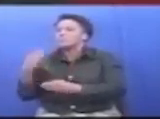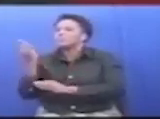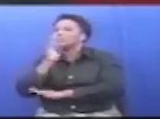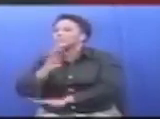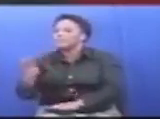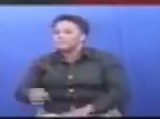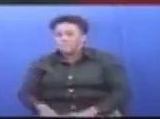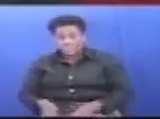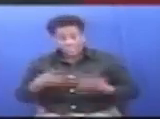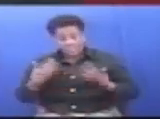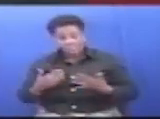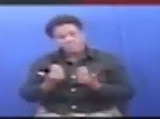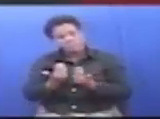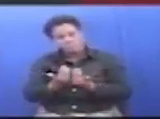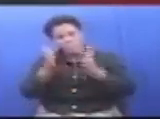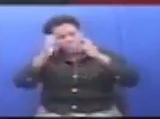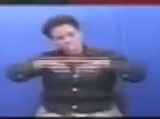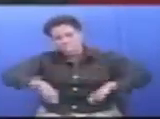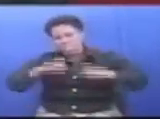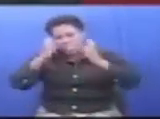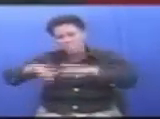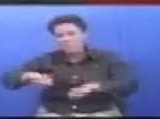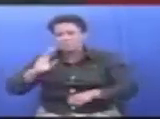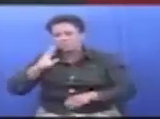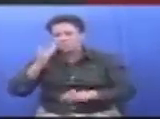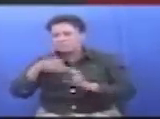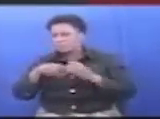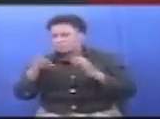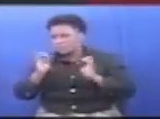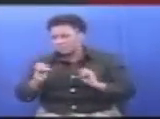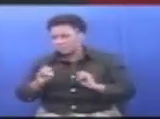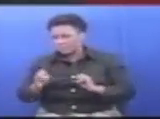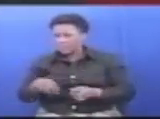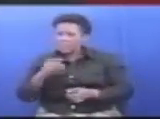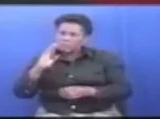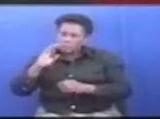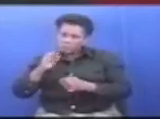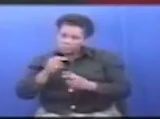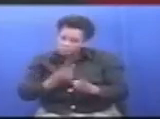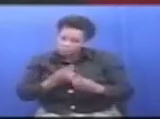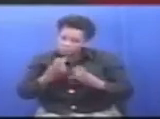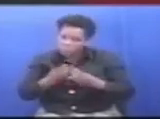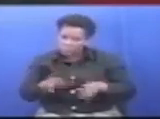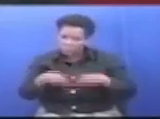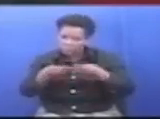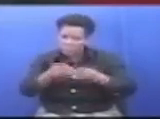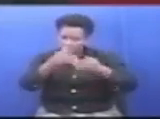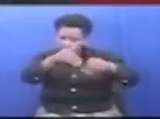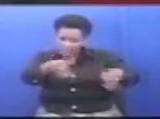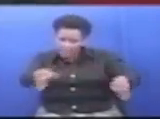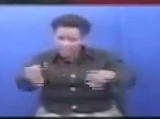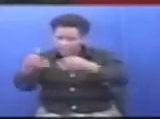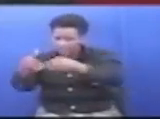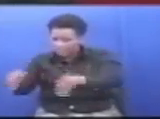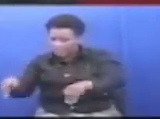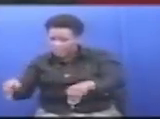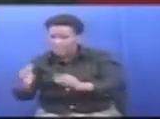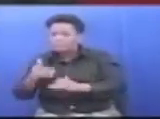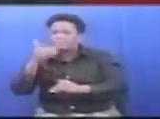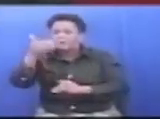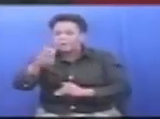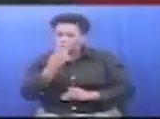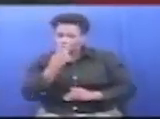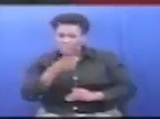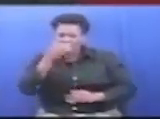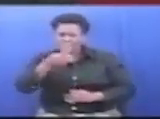kwanza utaratibu za malia siri zikamilike Kwa weke mipaka Alaa futuji ya tufanya tathimini Ya vijiji vivo ingia kwenye mipaka Bada hapo zuezi na ofata